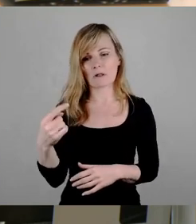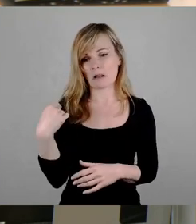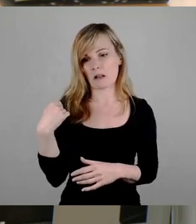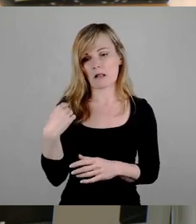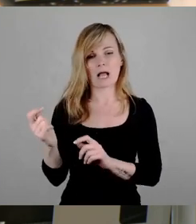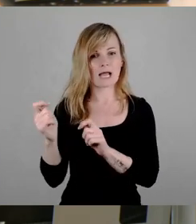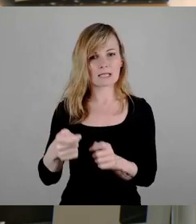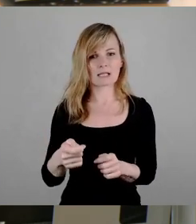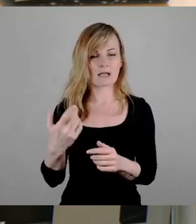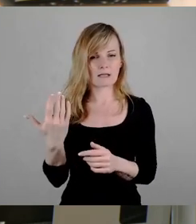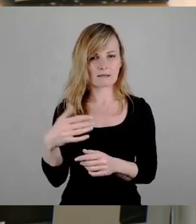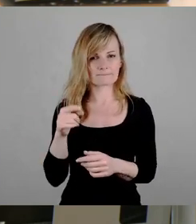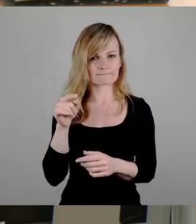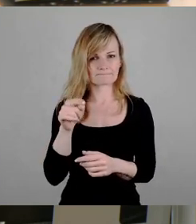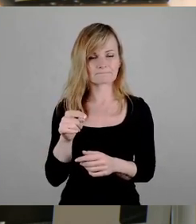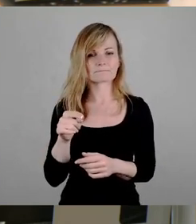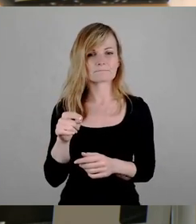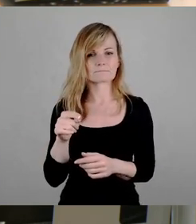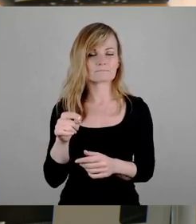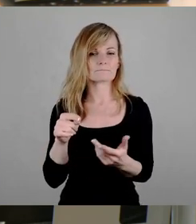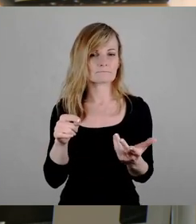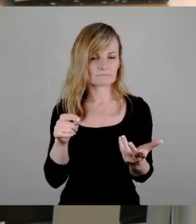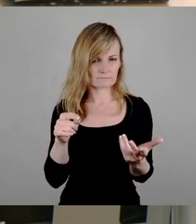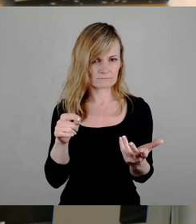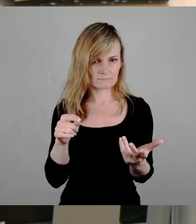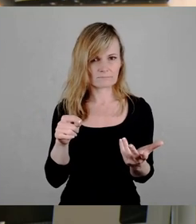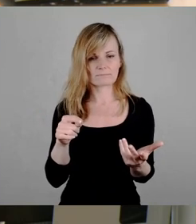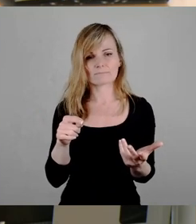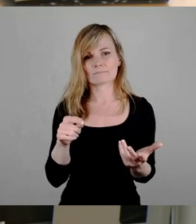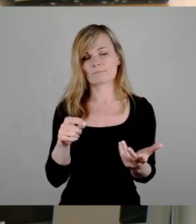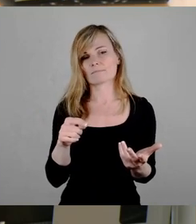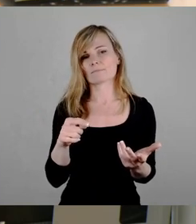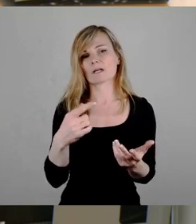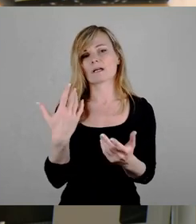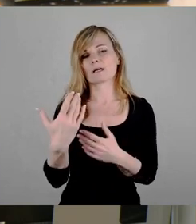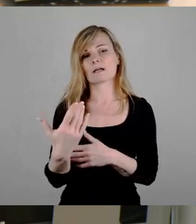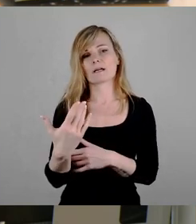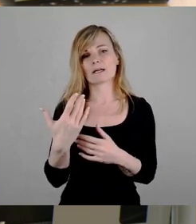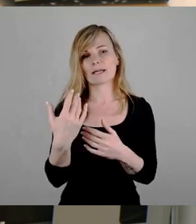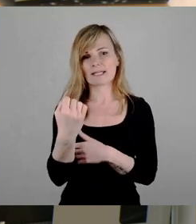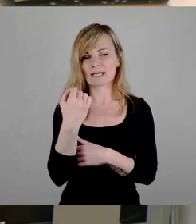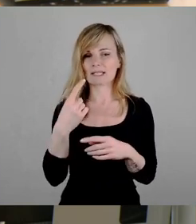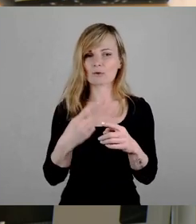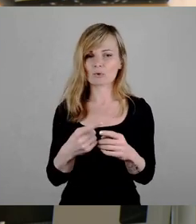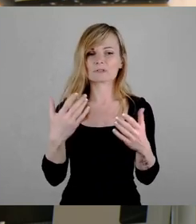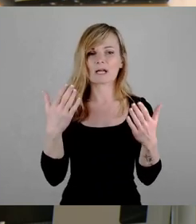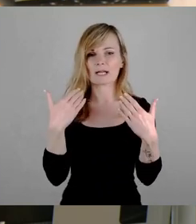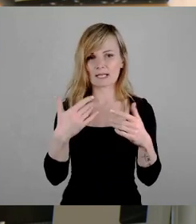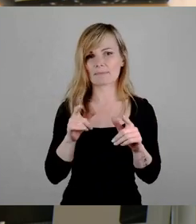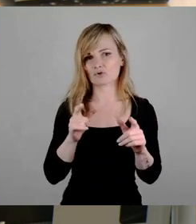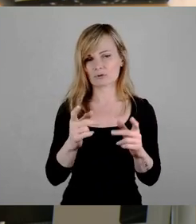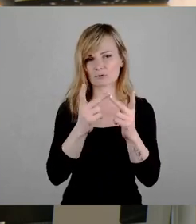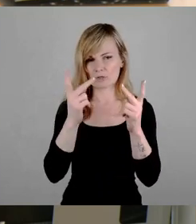des integrierten Energie- und Klimaschutzkonzeptes. Natürlich, dort sind